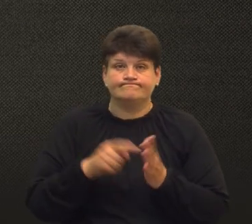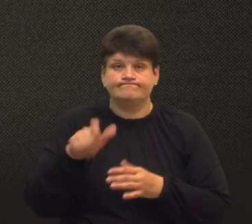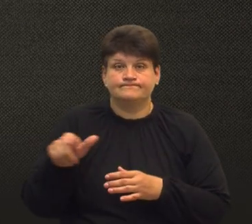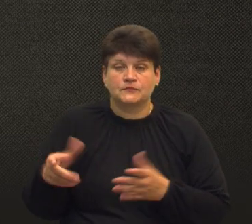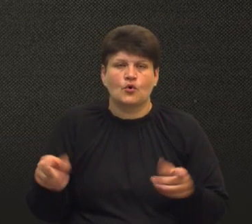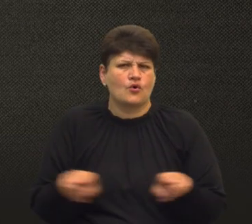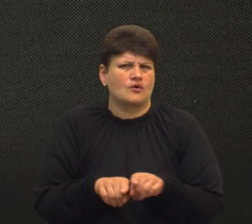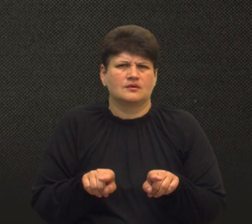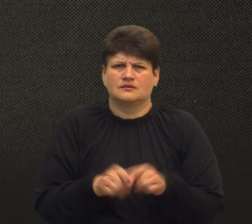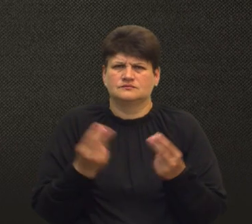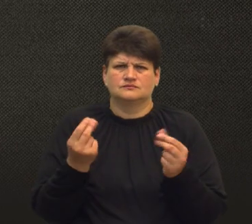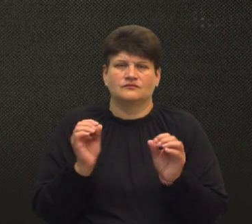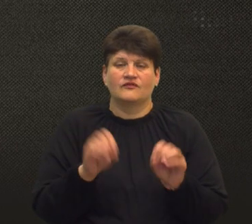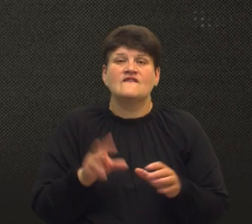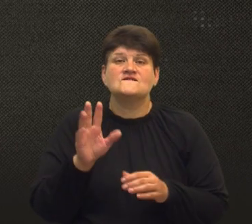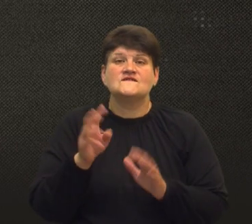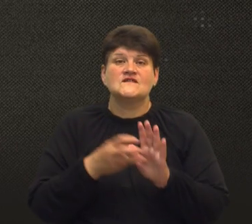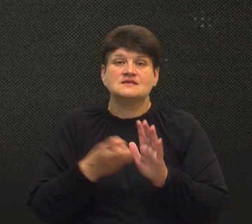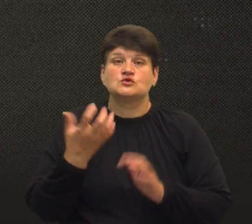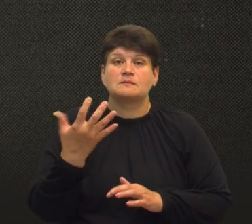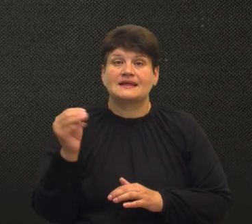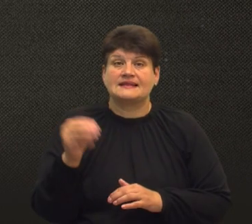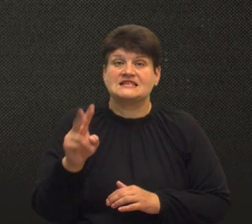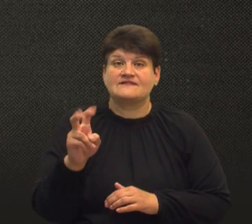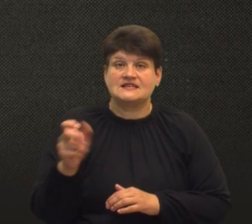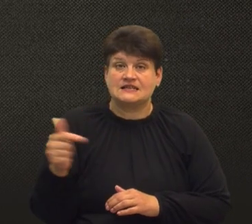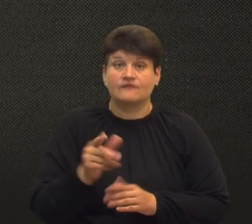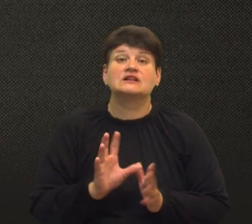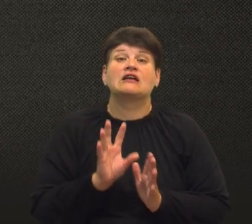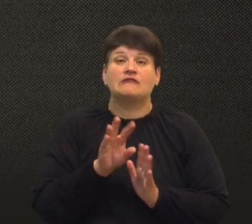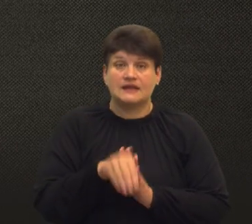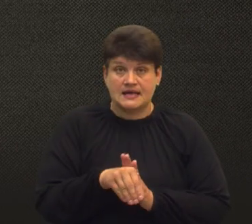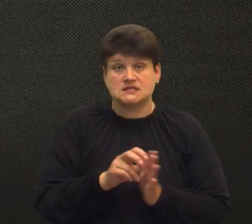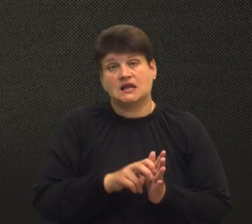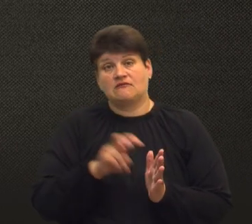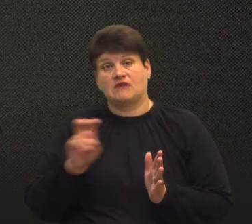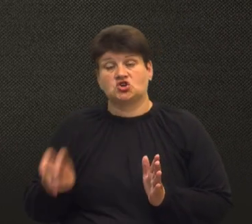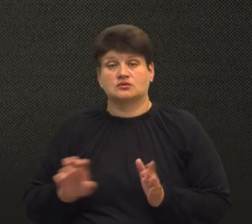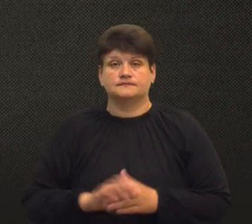заставу – 85 тисяч 200 гривень. Вони її внесли та вийшли з-під варти.